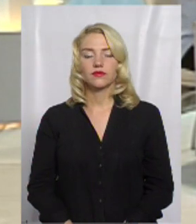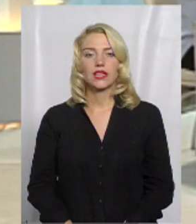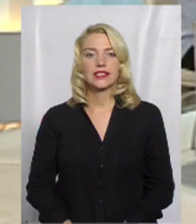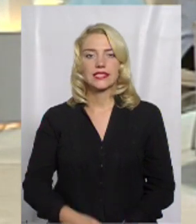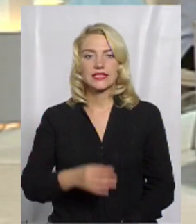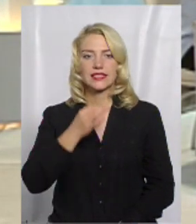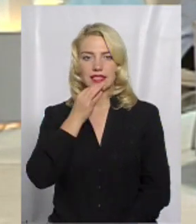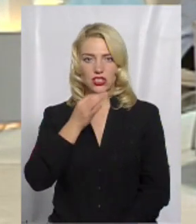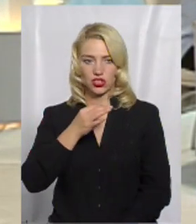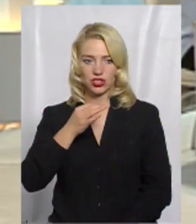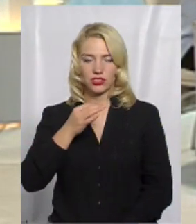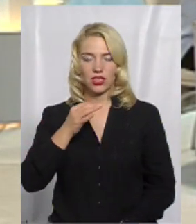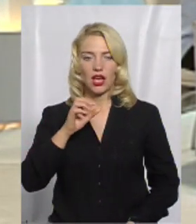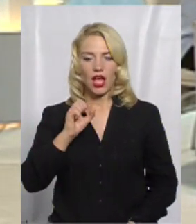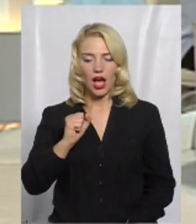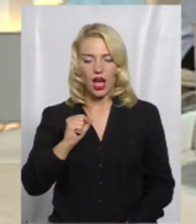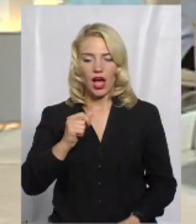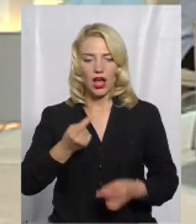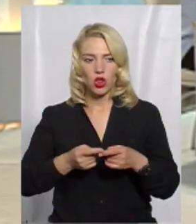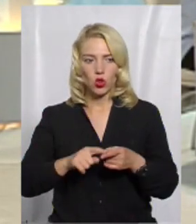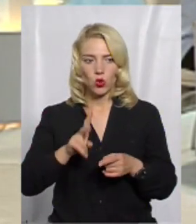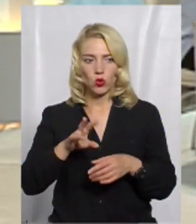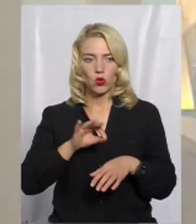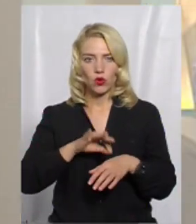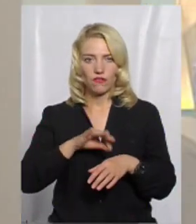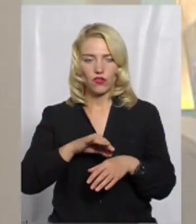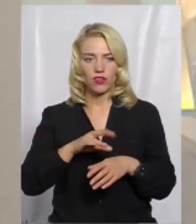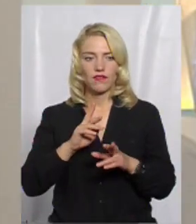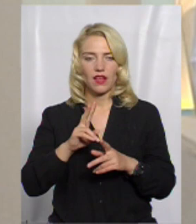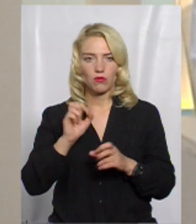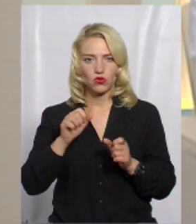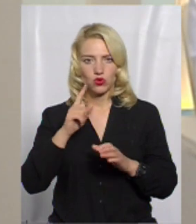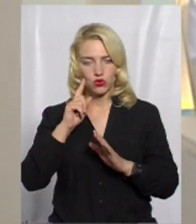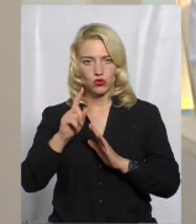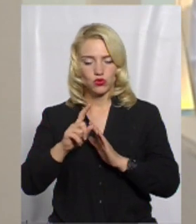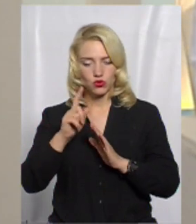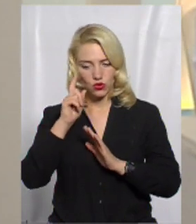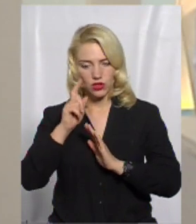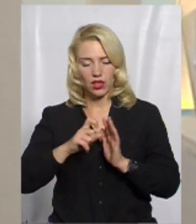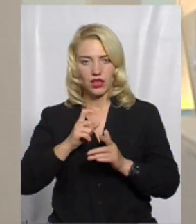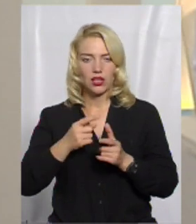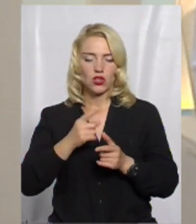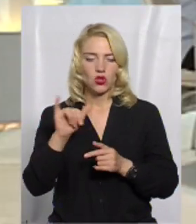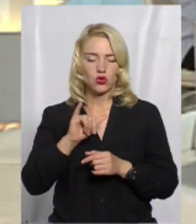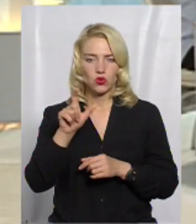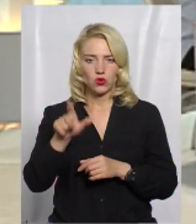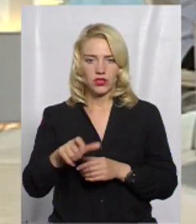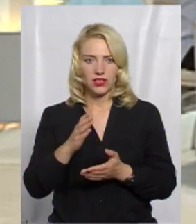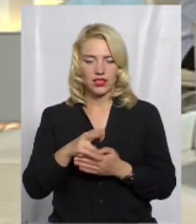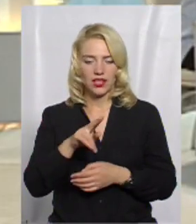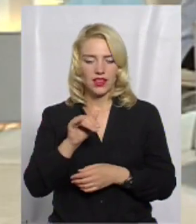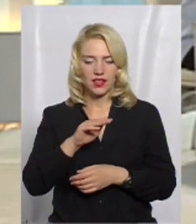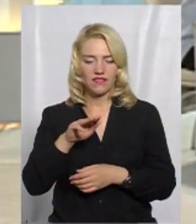Скажіть, а той, хто захворів, як він може зрозуміти, що в нього дифтерія? Чи це неможливо?